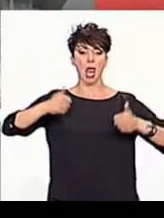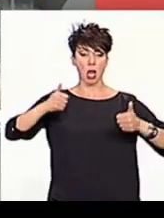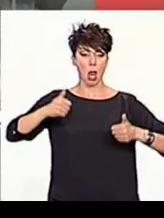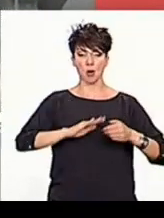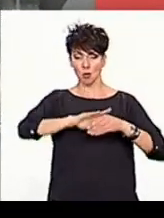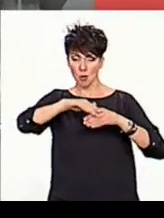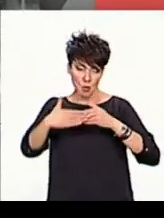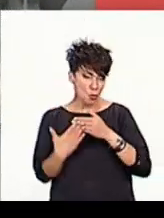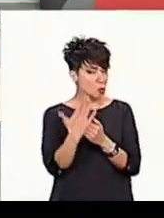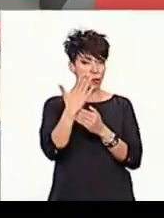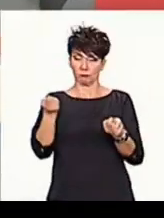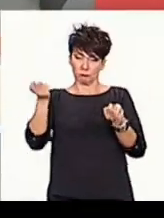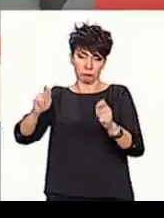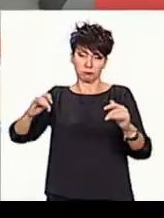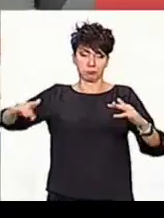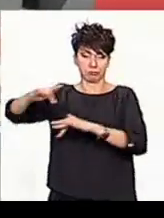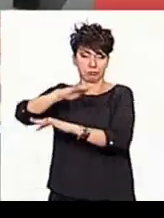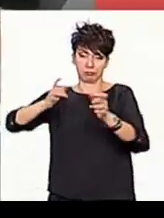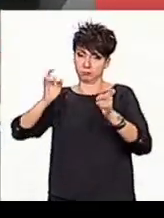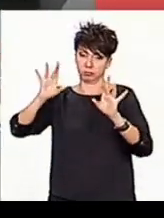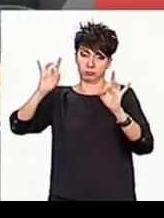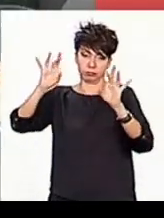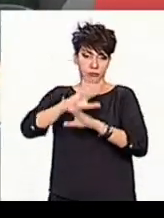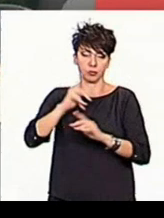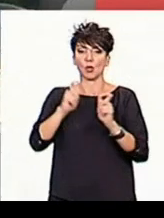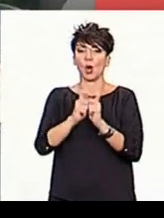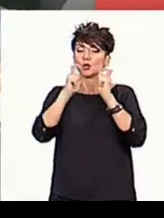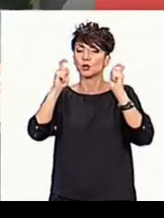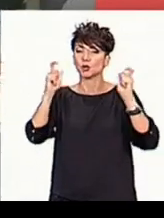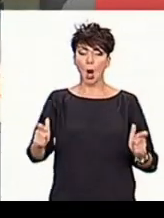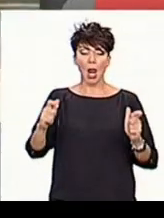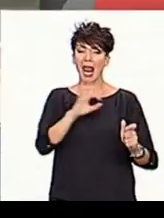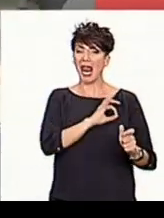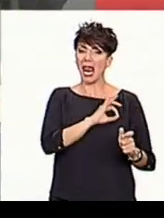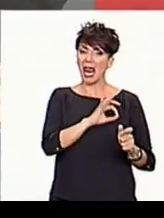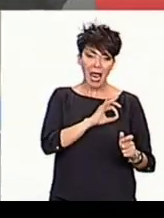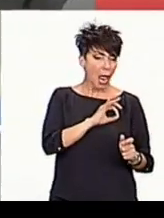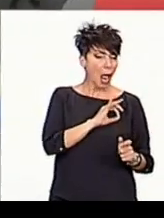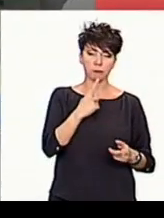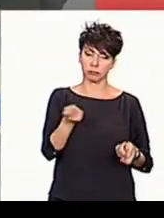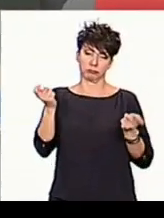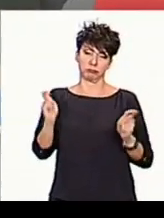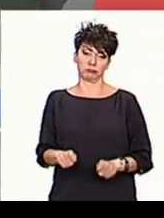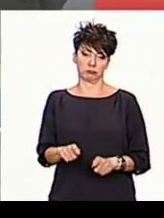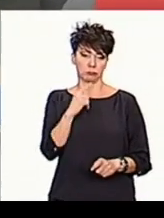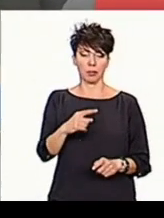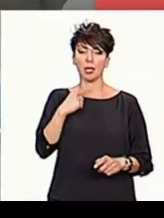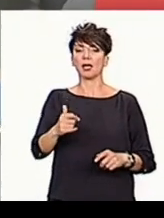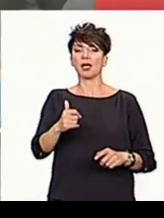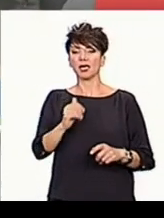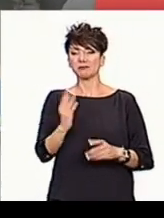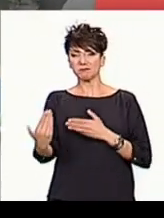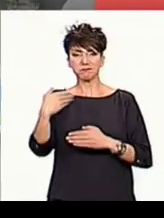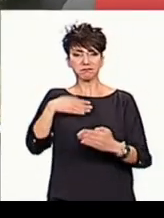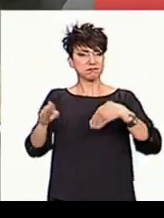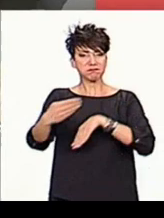9 το βράδυ μέχρι τις 7 το πρωί. Αν αστέλετη η λειτουργία δημοτικών σχολείων και νηπιαγωγείων δεν επιτρέπονται ιδιωτικές και δημόσιες συναθρήσεις ενώ είναι